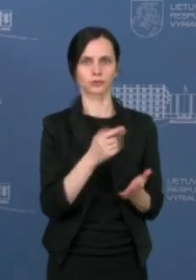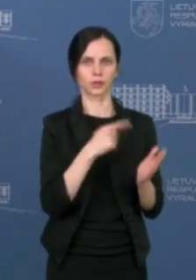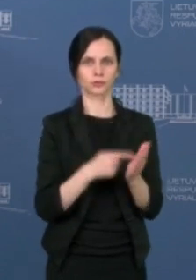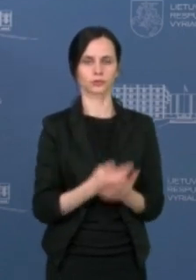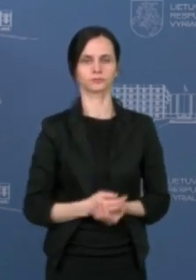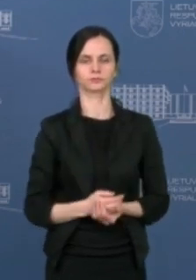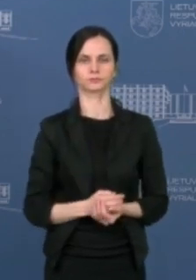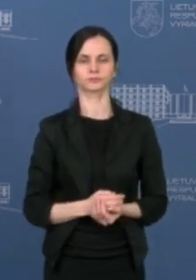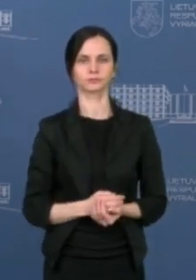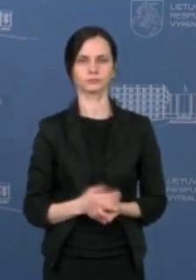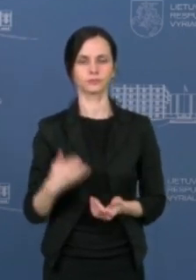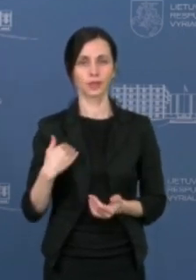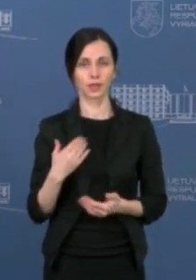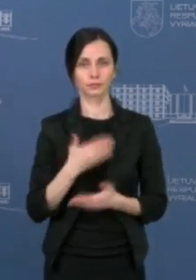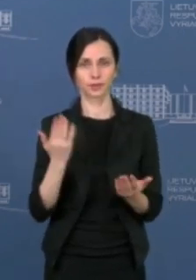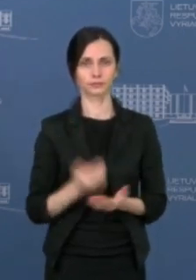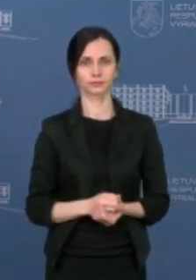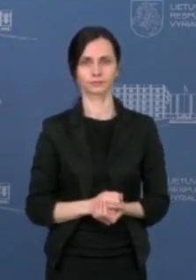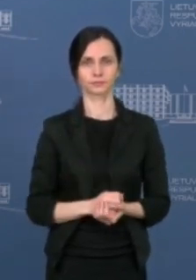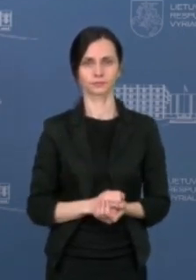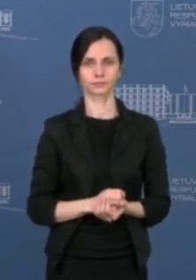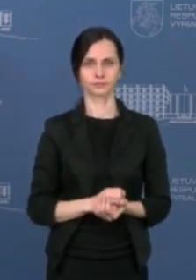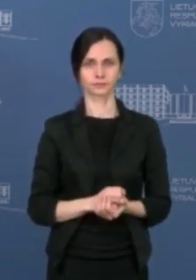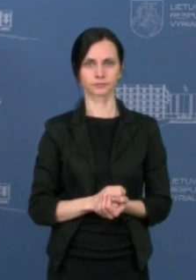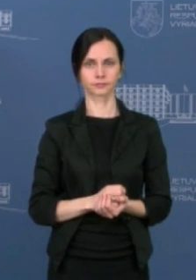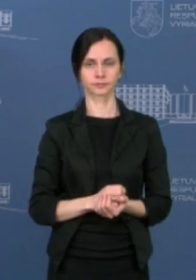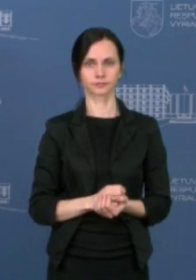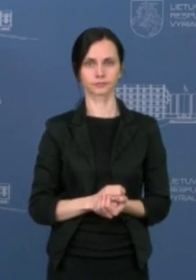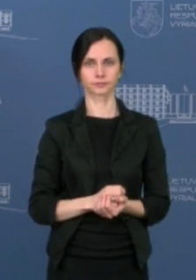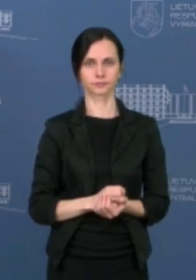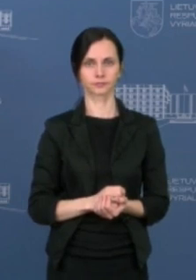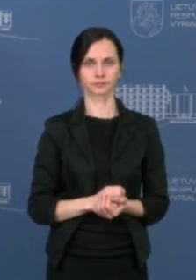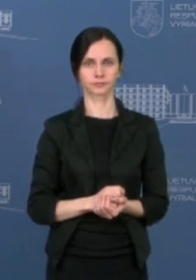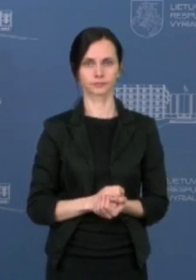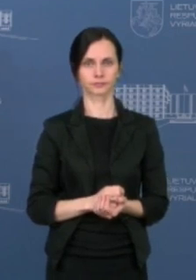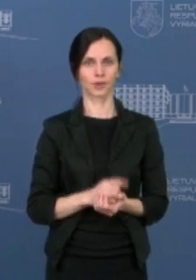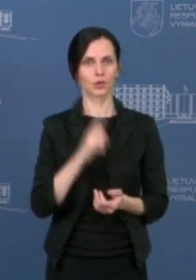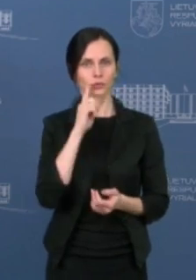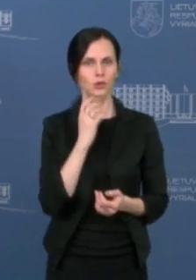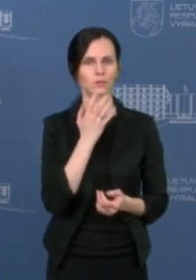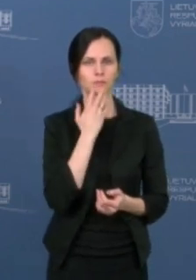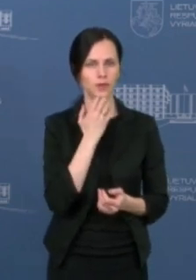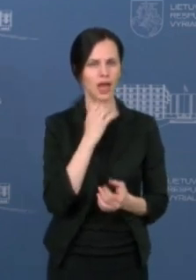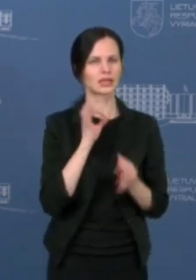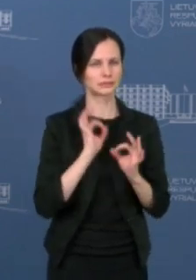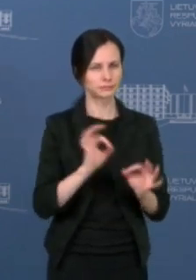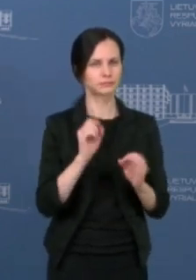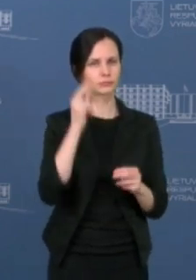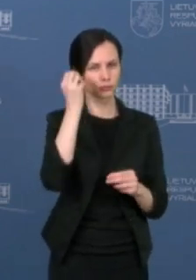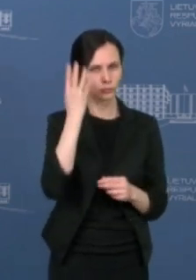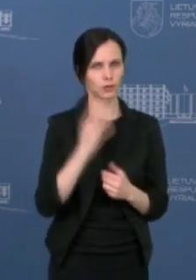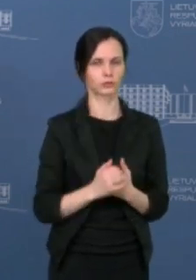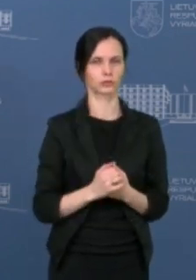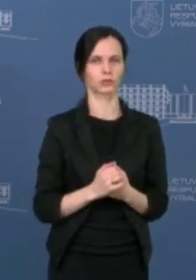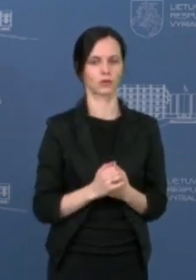Ačiū skaistę, labai diena, ministra. Aš norėjau pasitikslinti, ar teisingai suprantu, kad vis dėlto galės